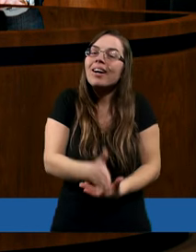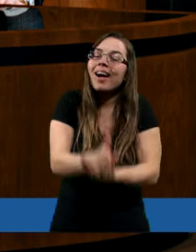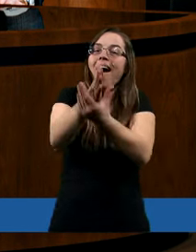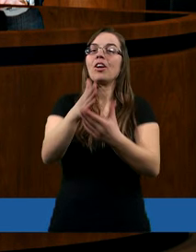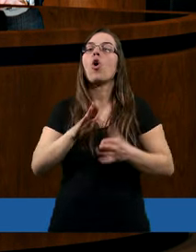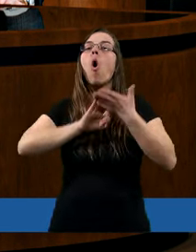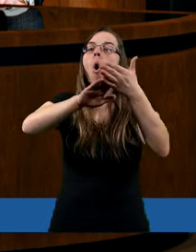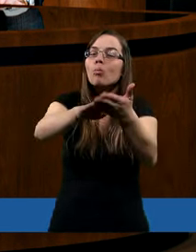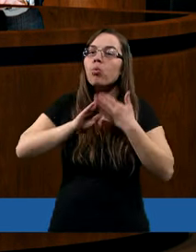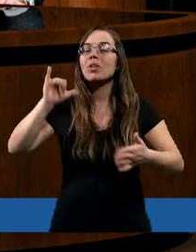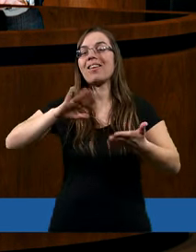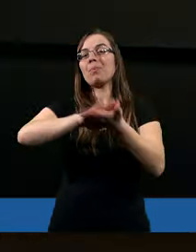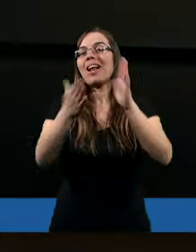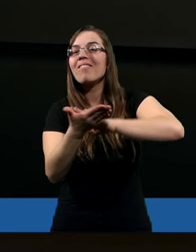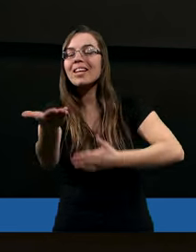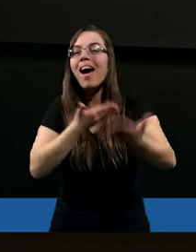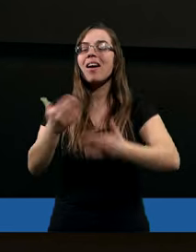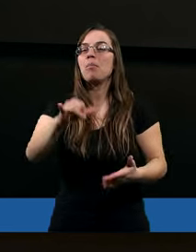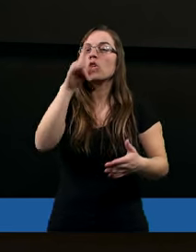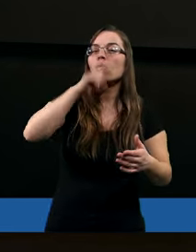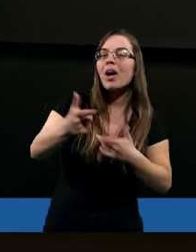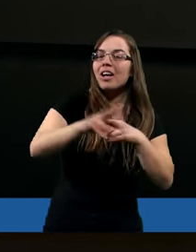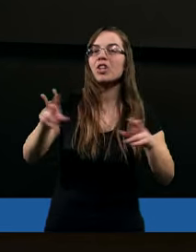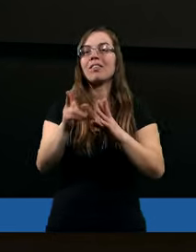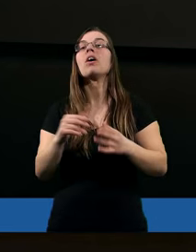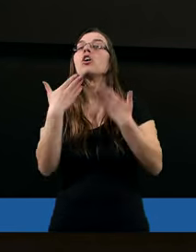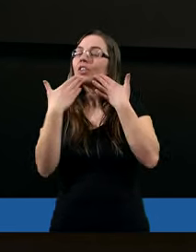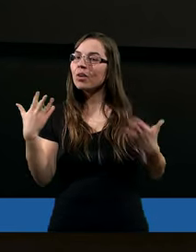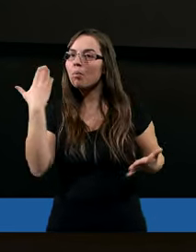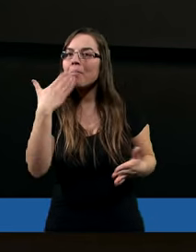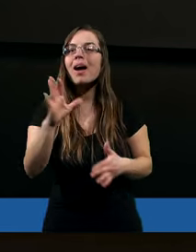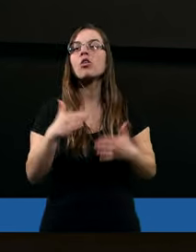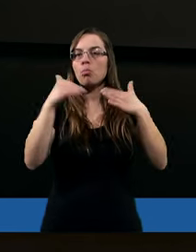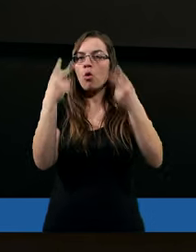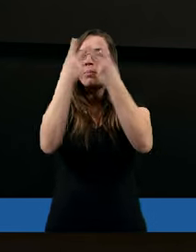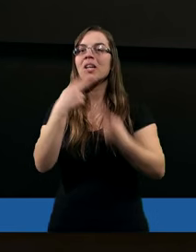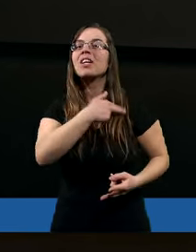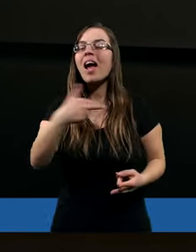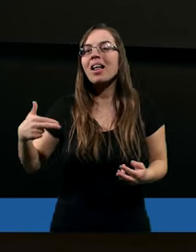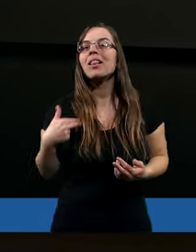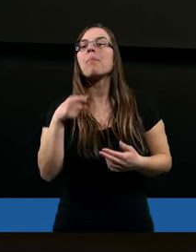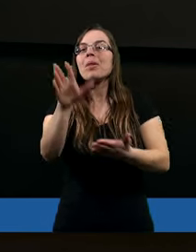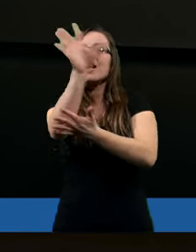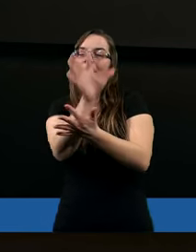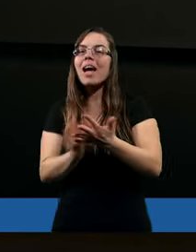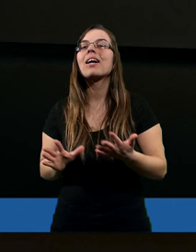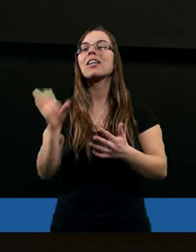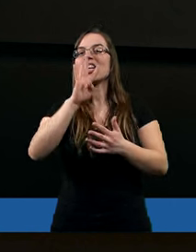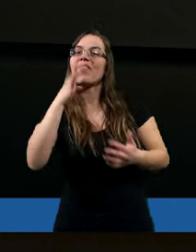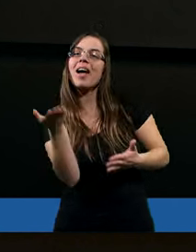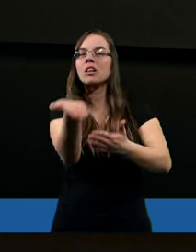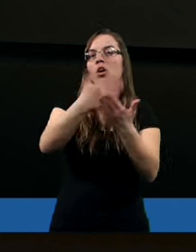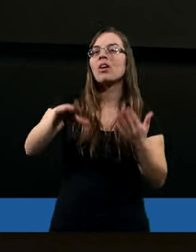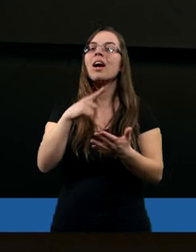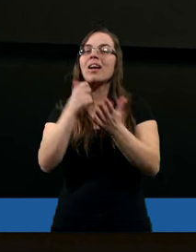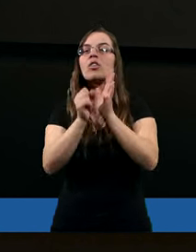było w naszym życiu. Dziękuję Waldomarze. Czy mógłbyś przeczytać nam tekst z czwartego